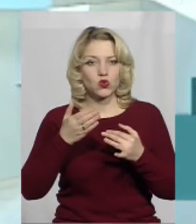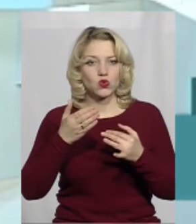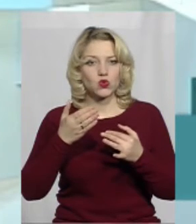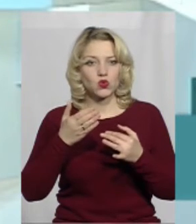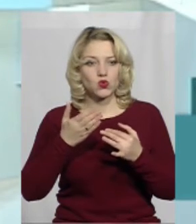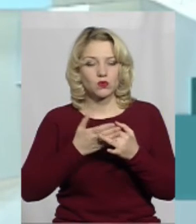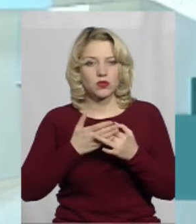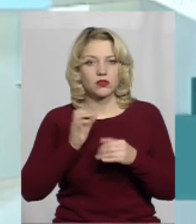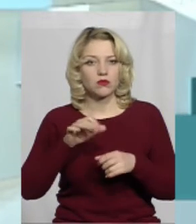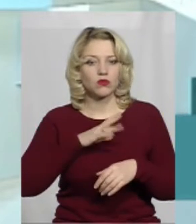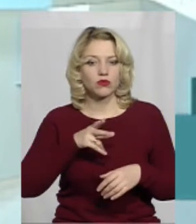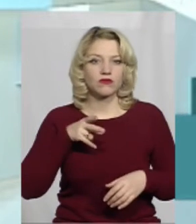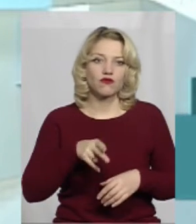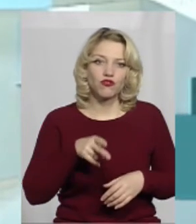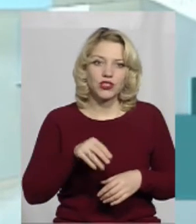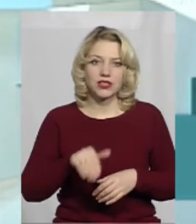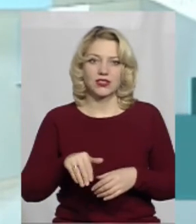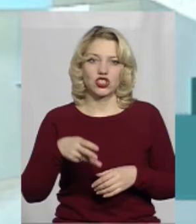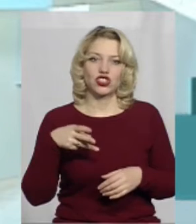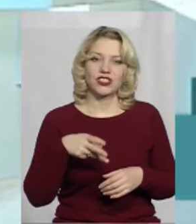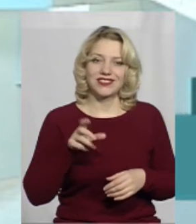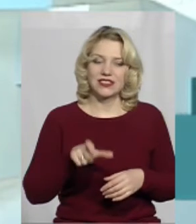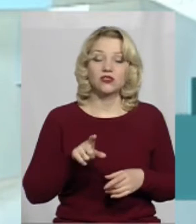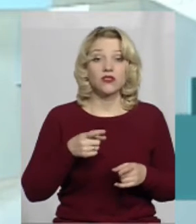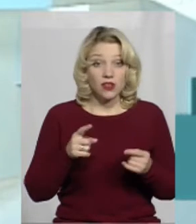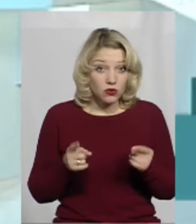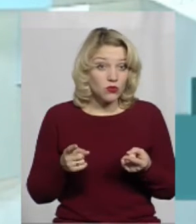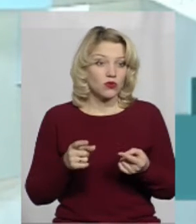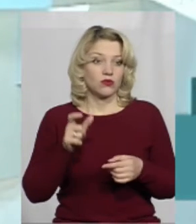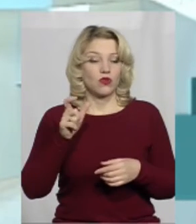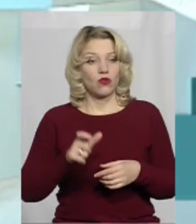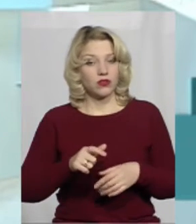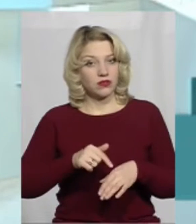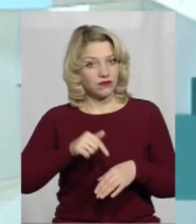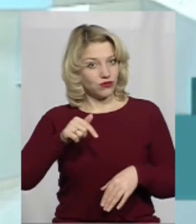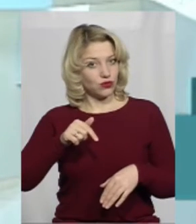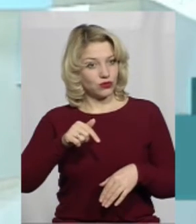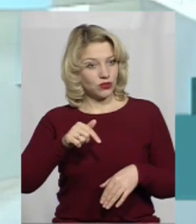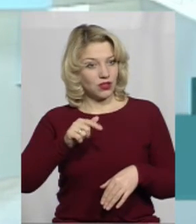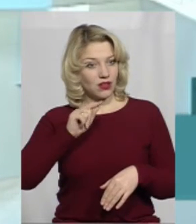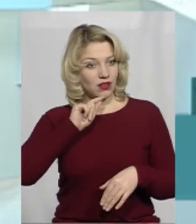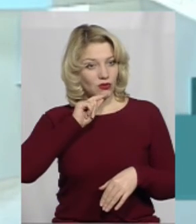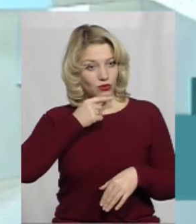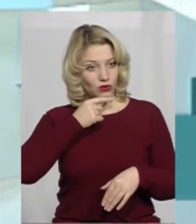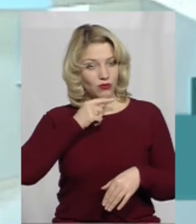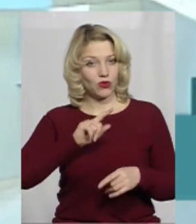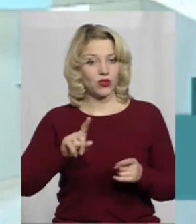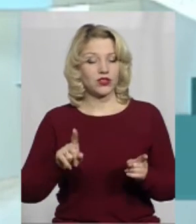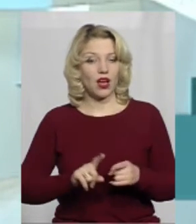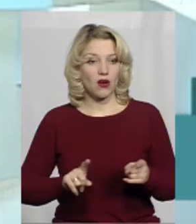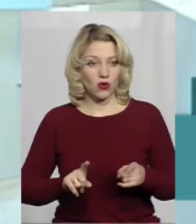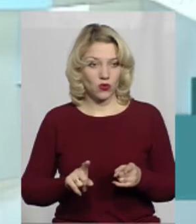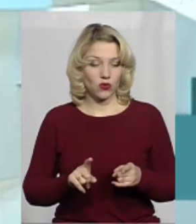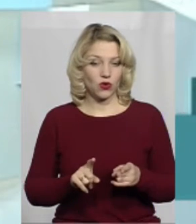2 тисячі, понад 3 тисячі. Тому, звичайно, людина в повній мірі не відчула цю економію свою, яку вона, скажімо так,